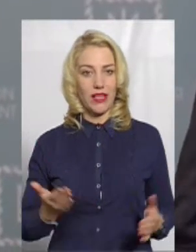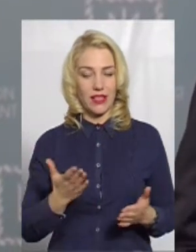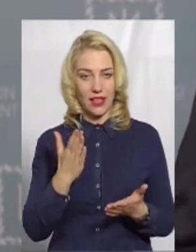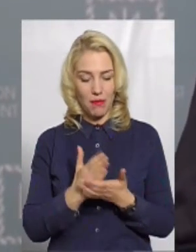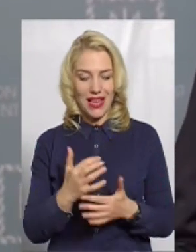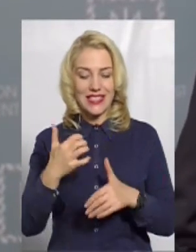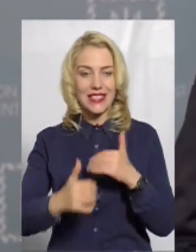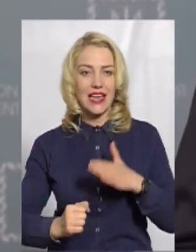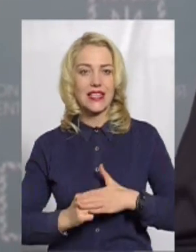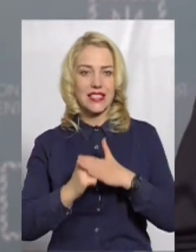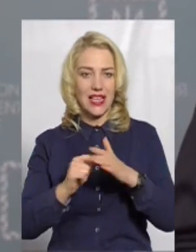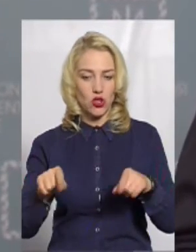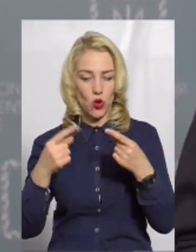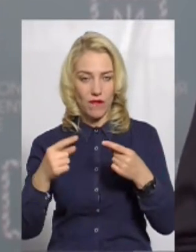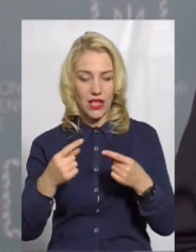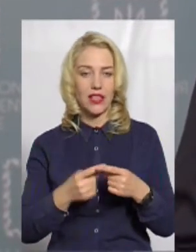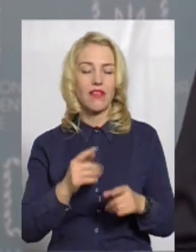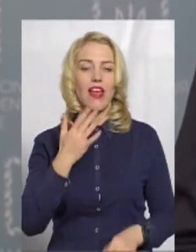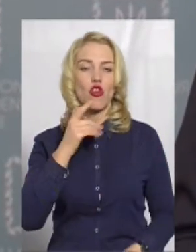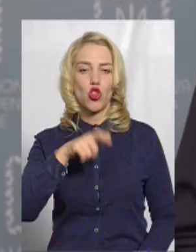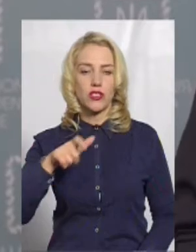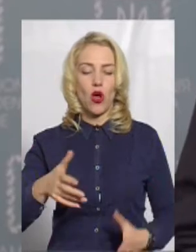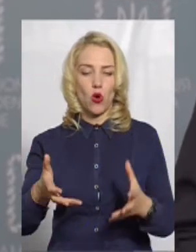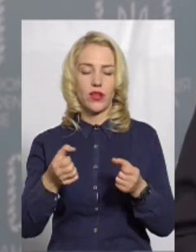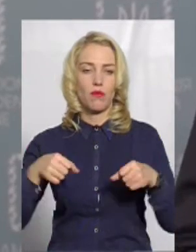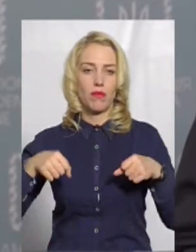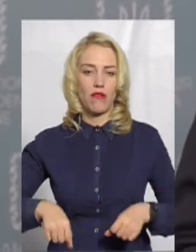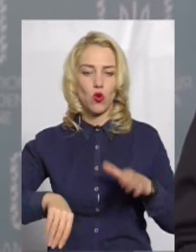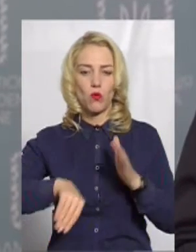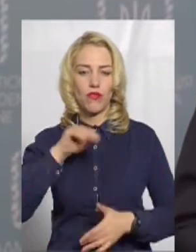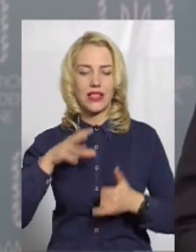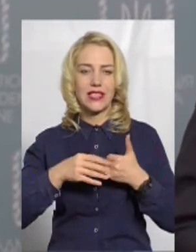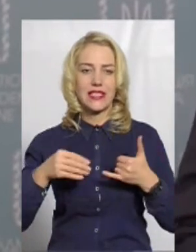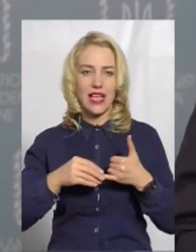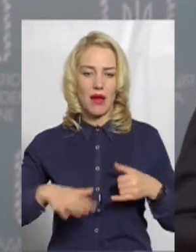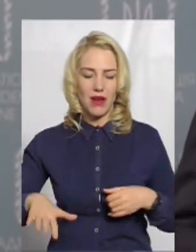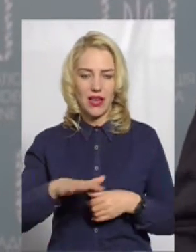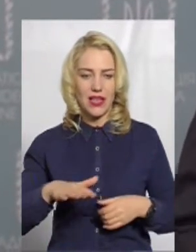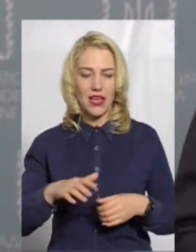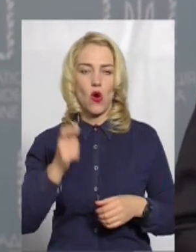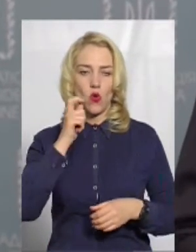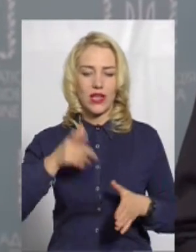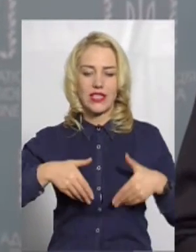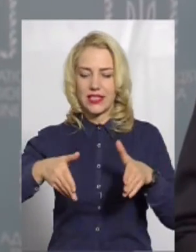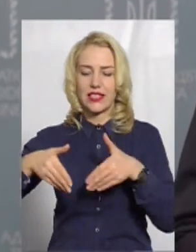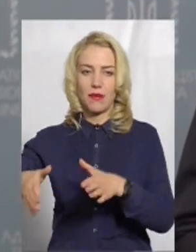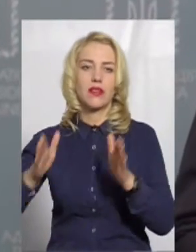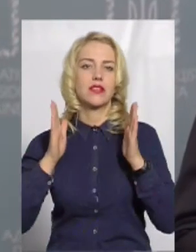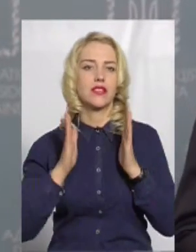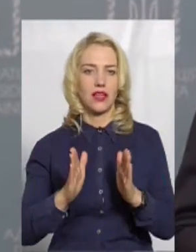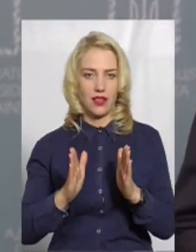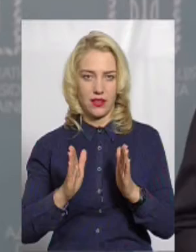серед засновників іноземців, отримують право купувати українські землі, українські земельні ділянки. Тільки